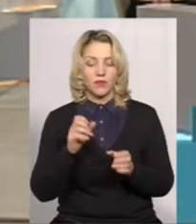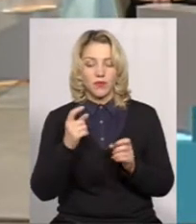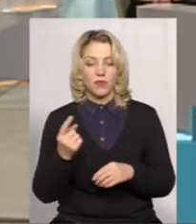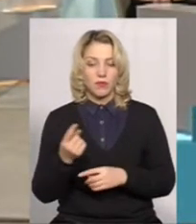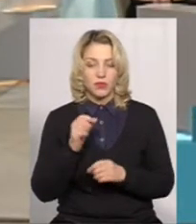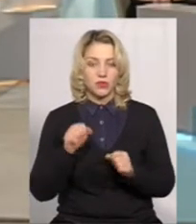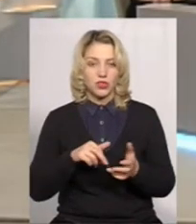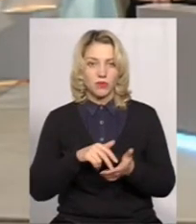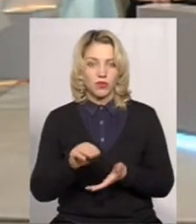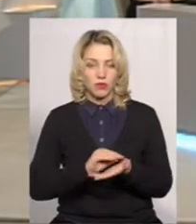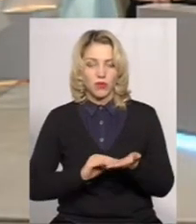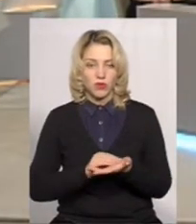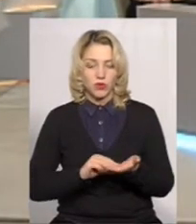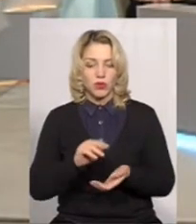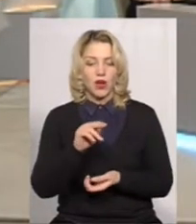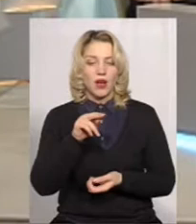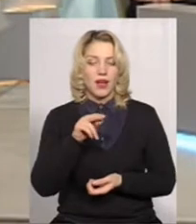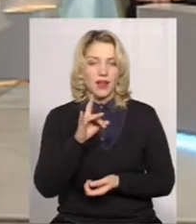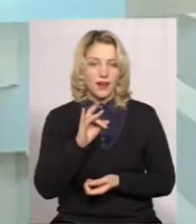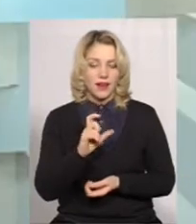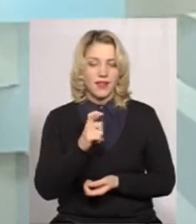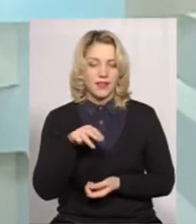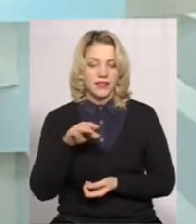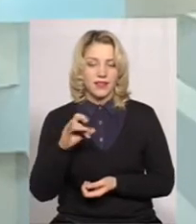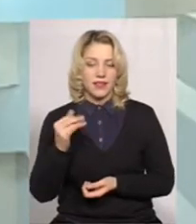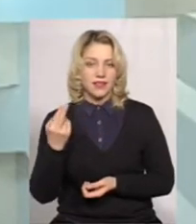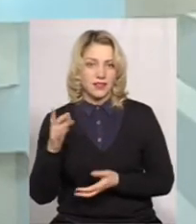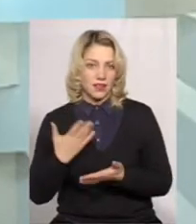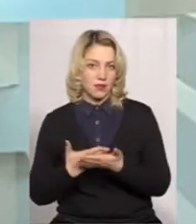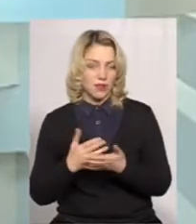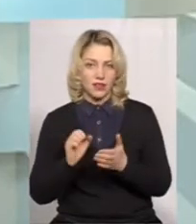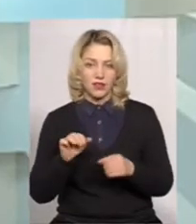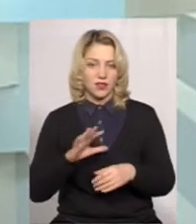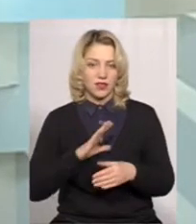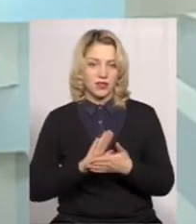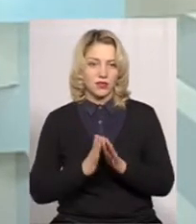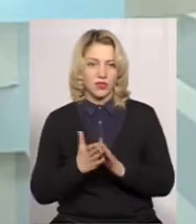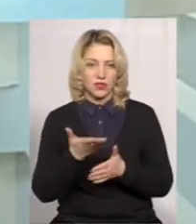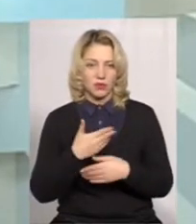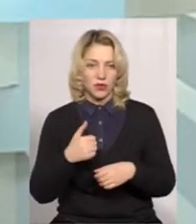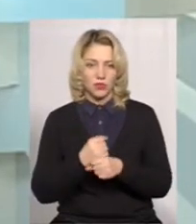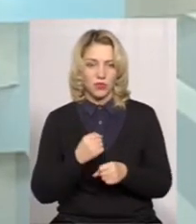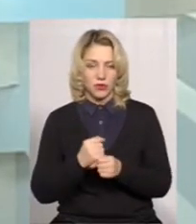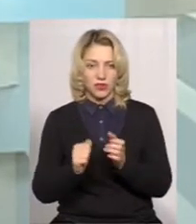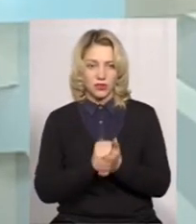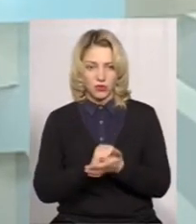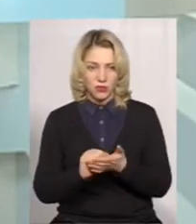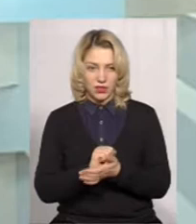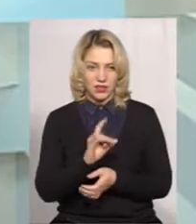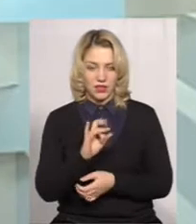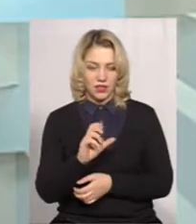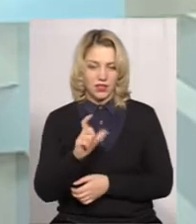реєстрацію, пере-реєстрацію. Навіть може бути така ситуація, що ми обробили документи